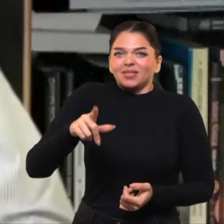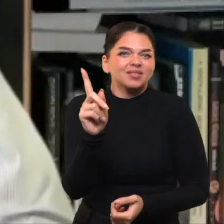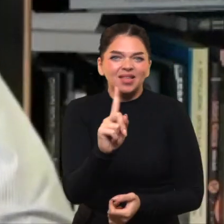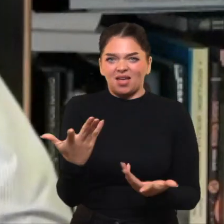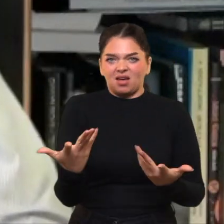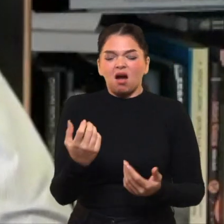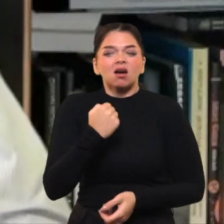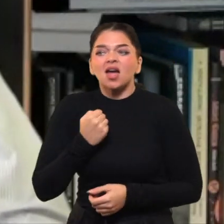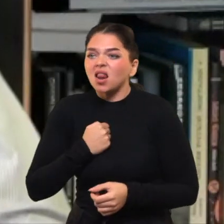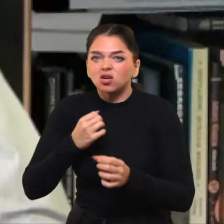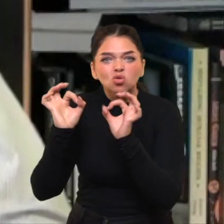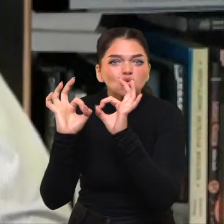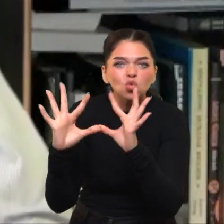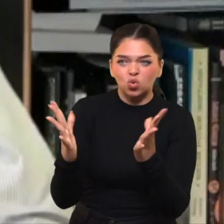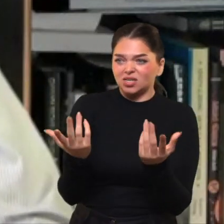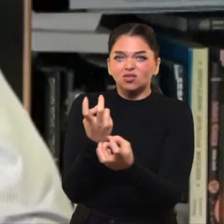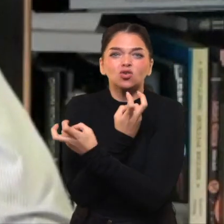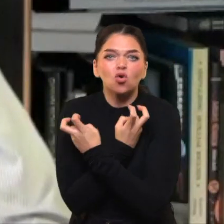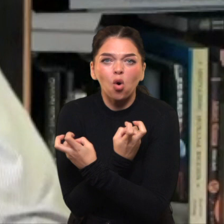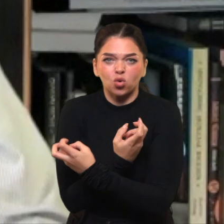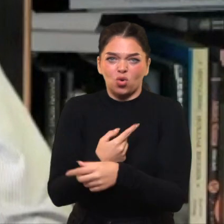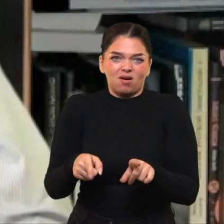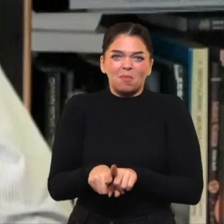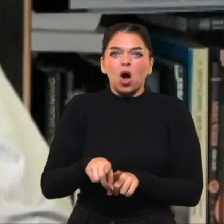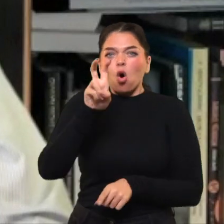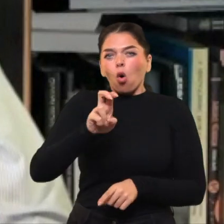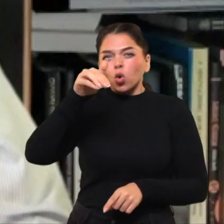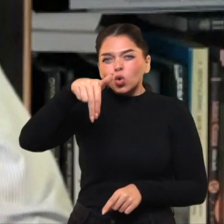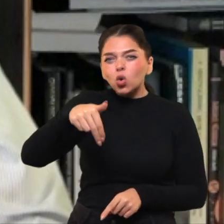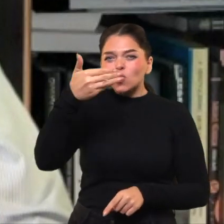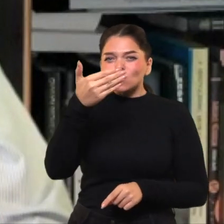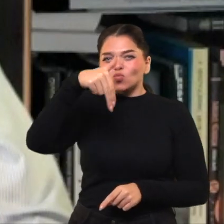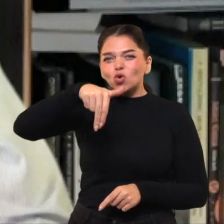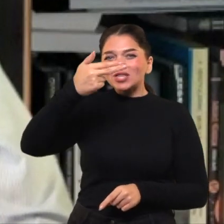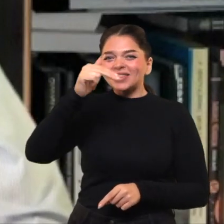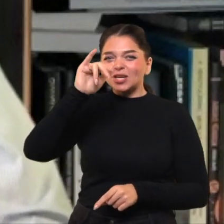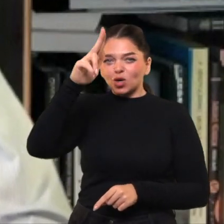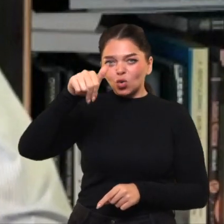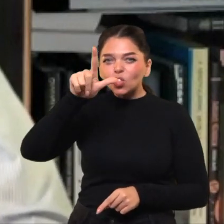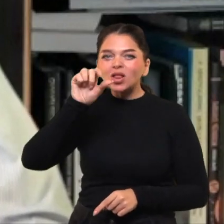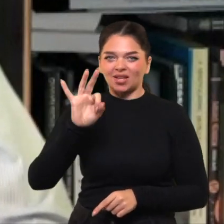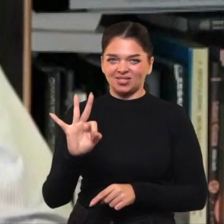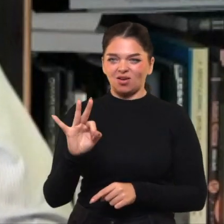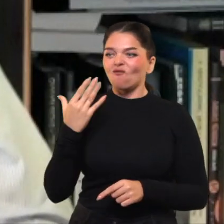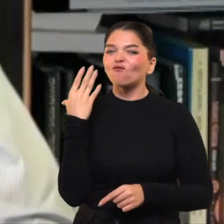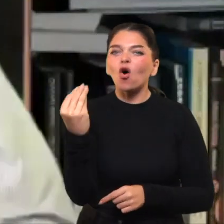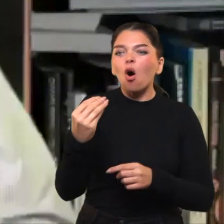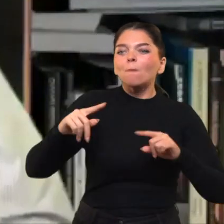empatijos nebuvimą. Žmogus, o gal labiau humunkulas, kuriuo tapo propagandos produktas.